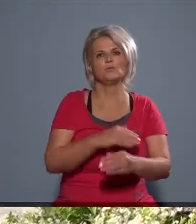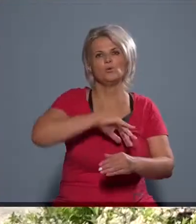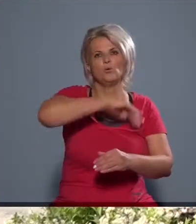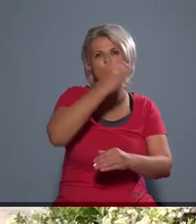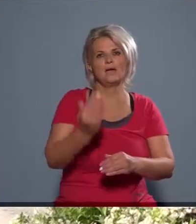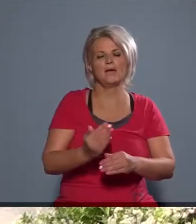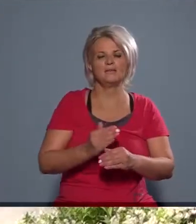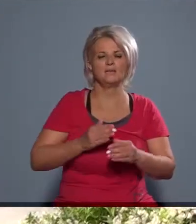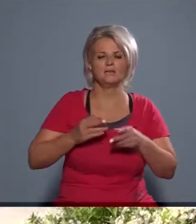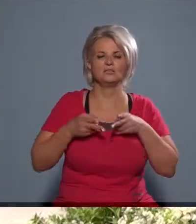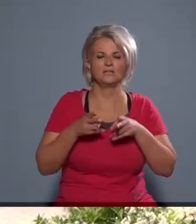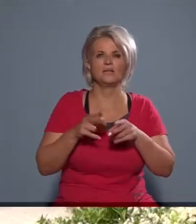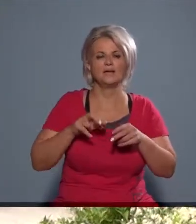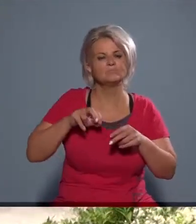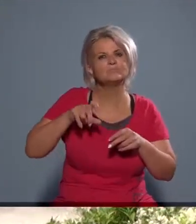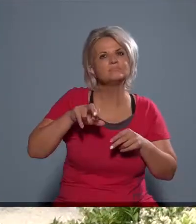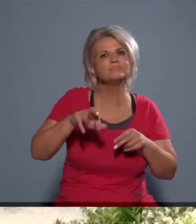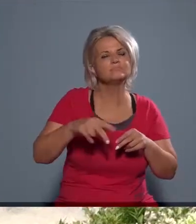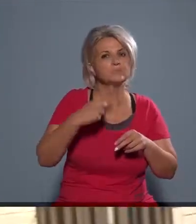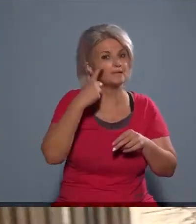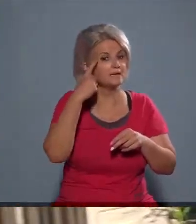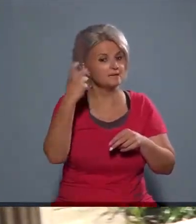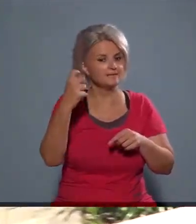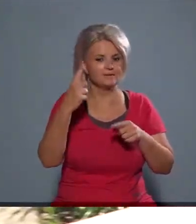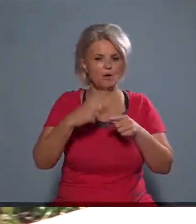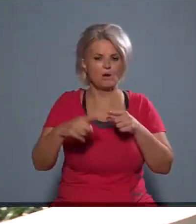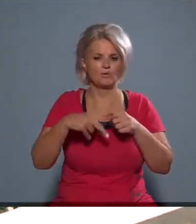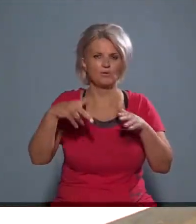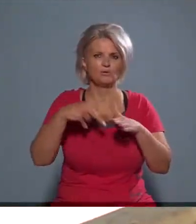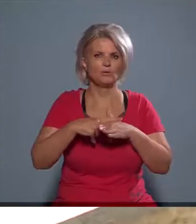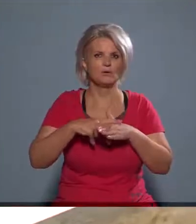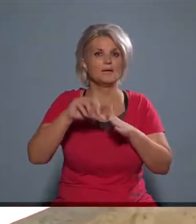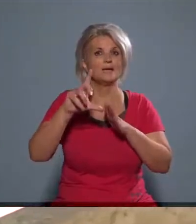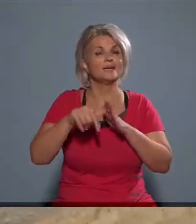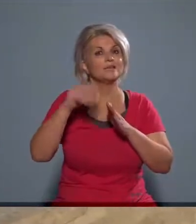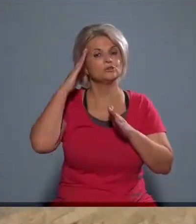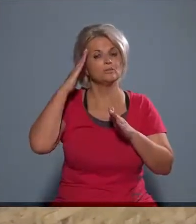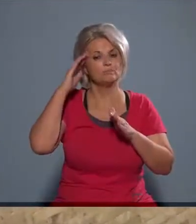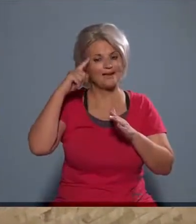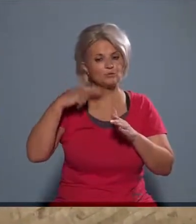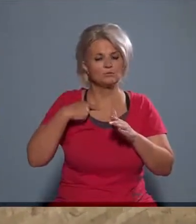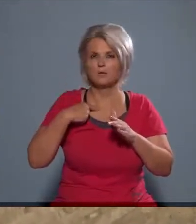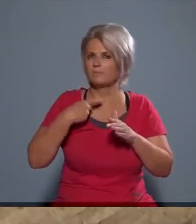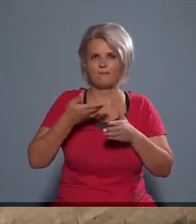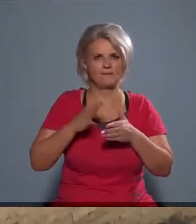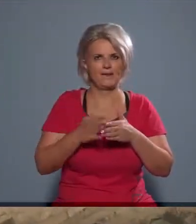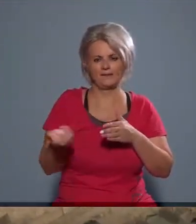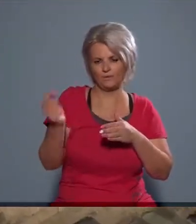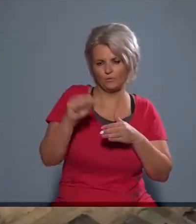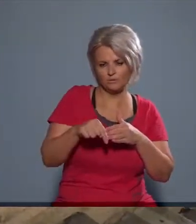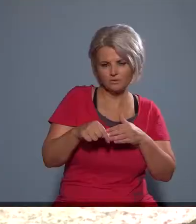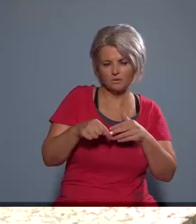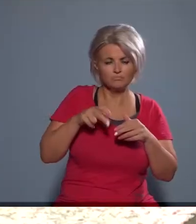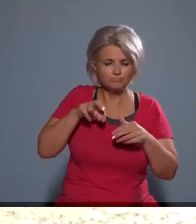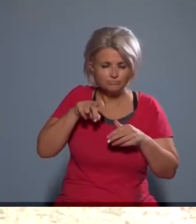Az újhegyi sétányon áthaladva figyelmes lettem egy apró kis valamire, amiről később megtudtam, hogy nem véletlenül van ott. Amikor